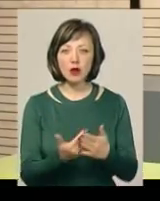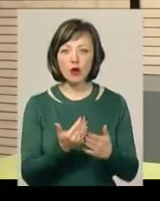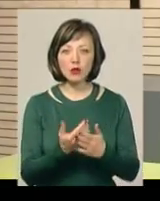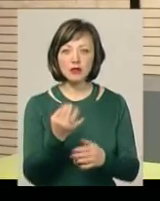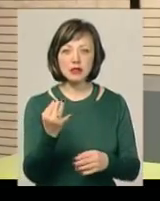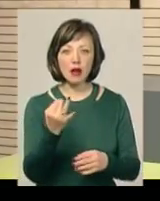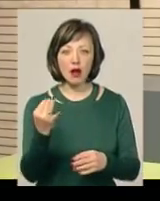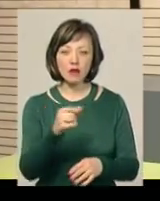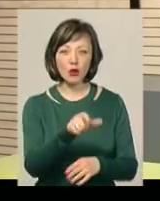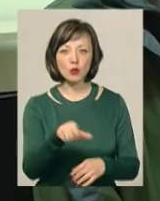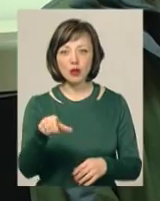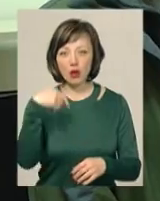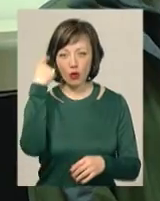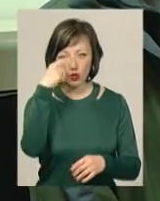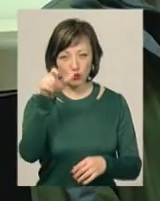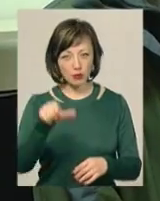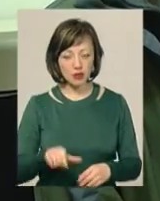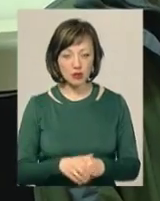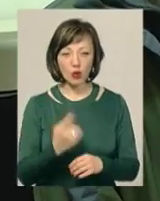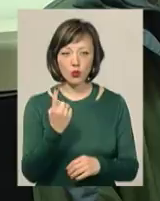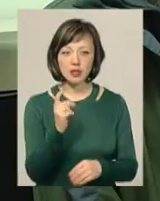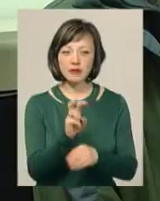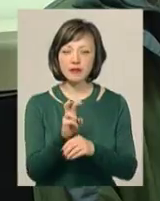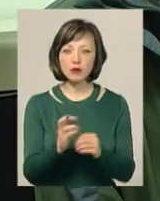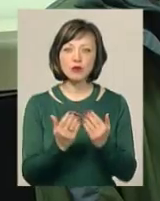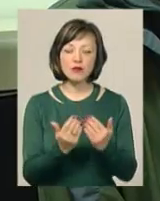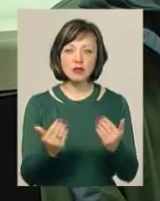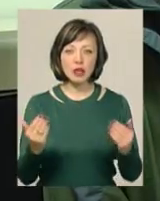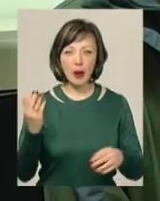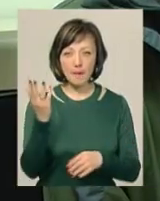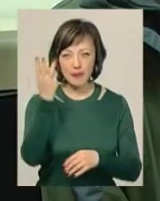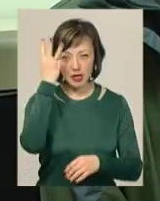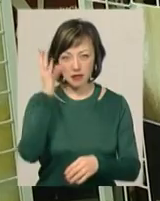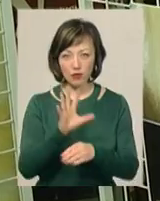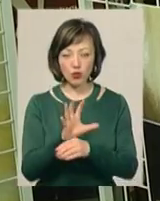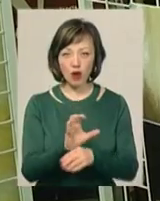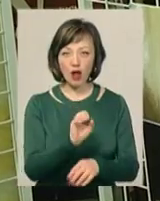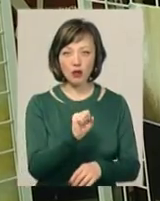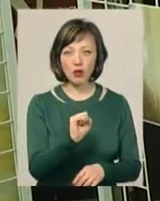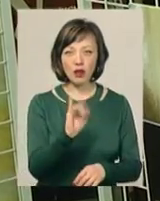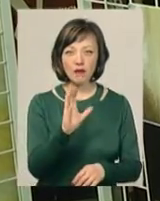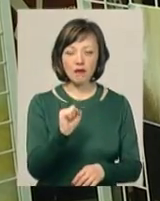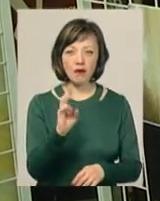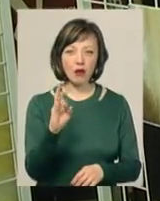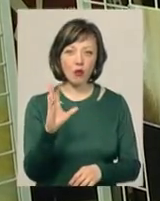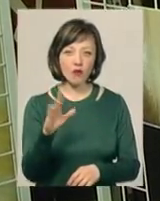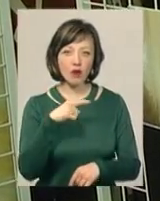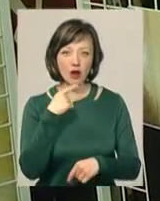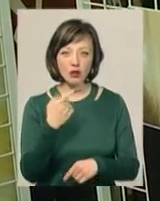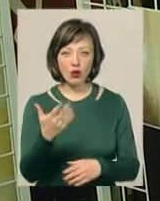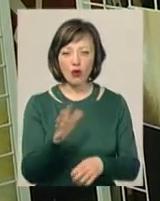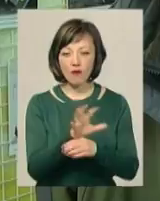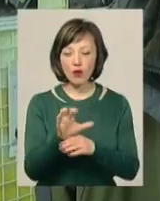нових цікавих людей, особистостей. Один із відвідувачів виставки, хмельницький фотограф Анатолій Іванов каже, його світлини вразили